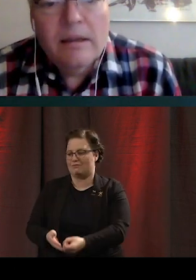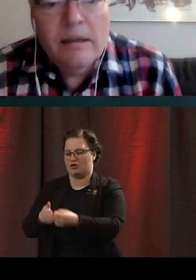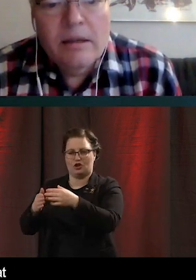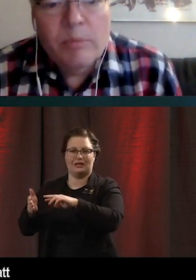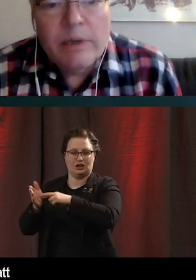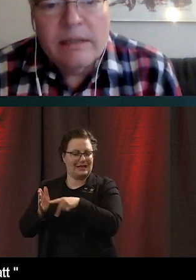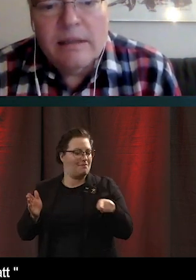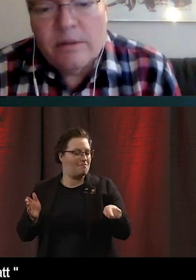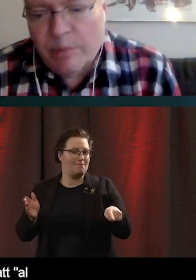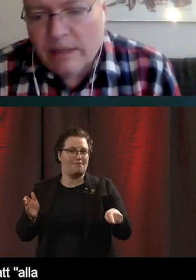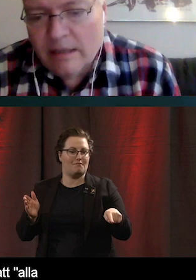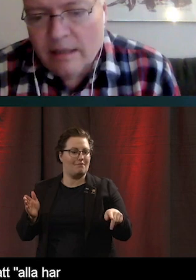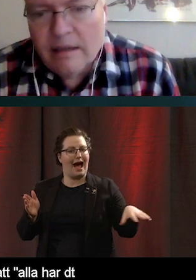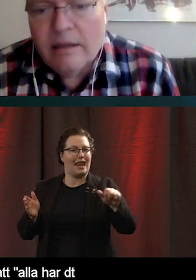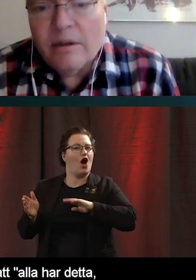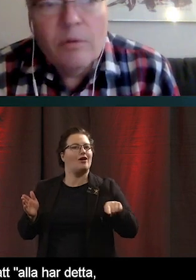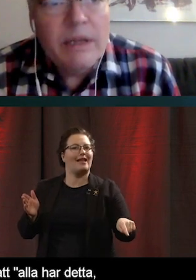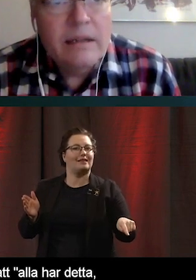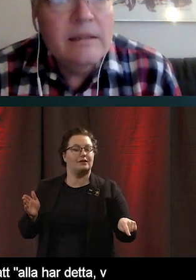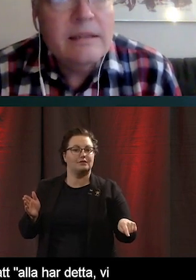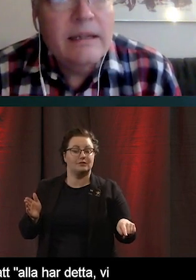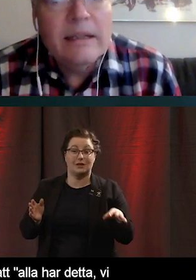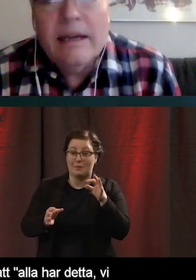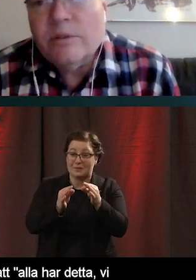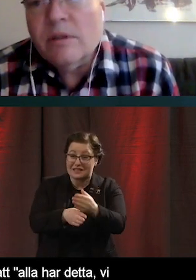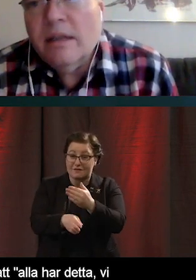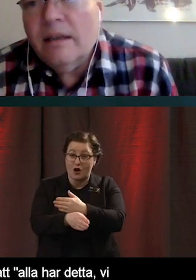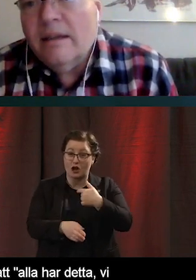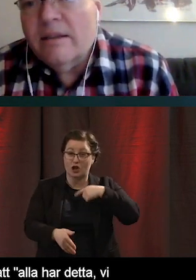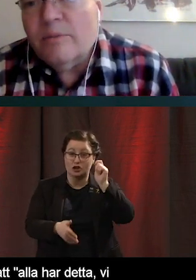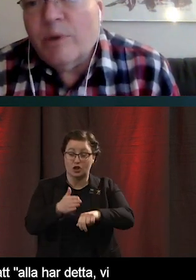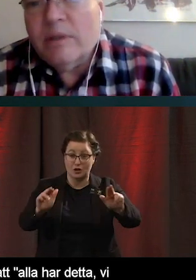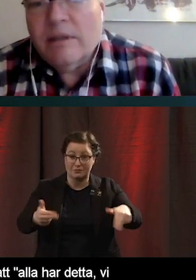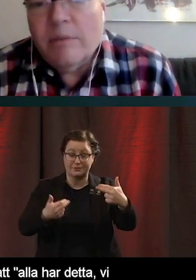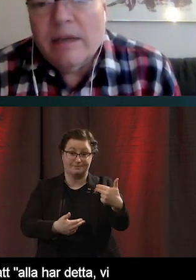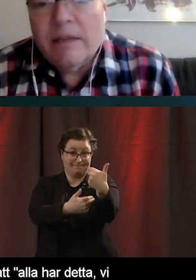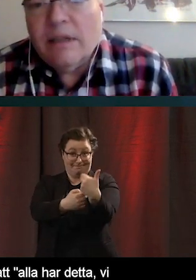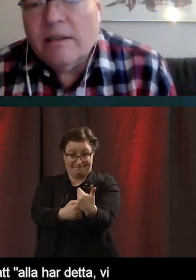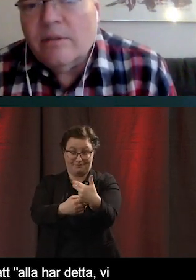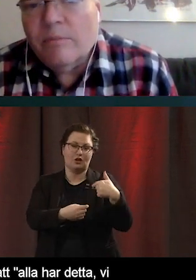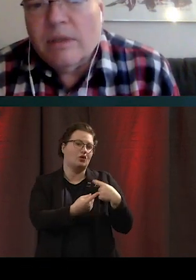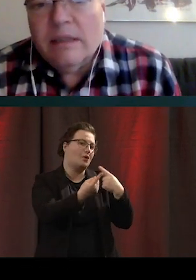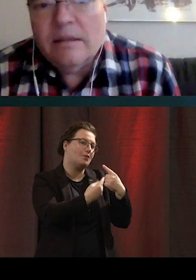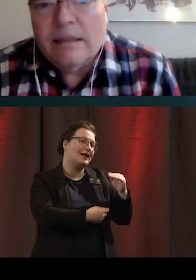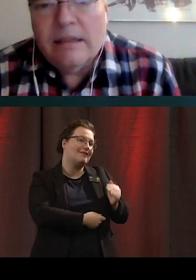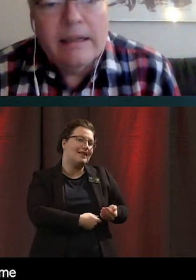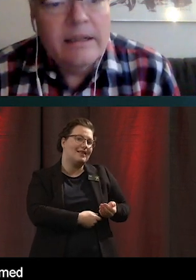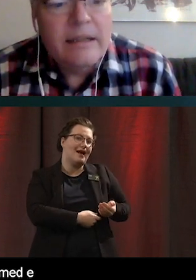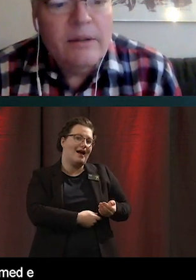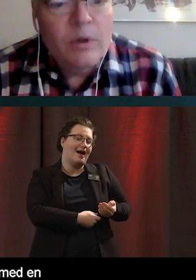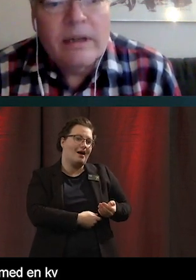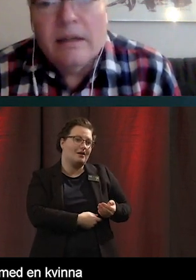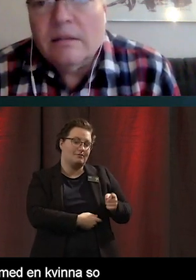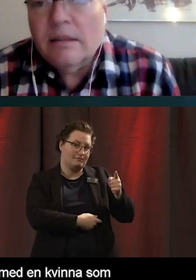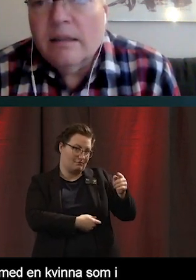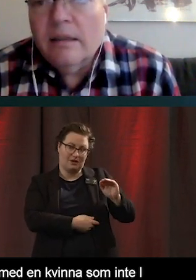detta. Så precis innan jag kom in i sändning här så pratade jag med en kvinna som inte längre